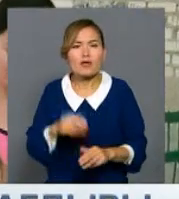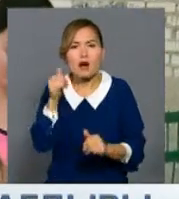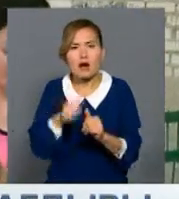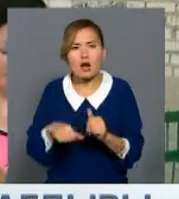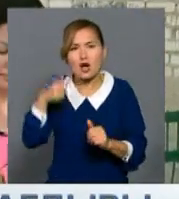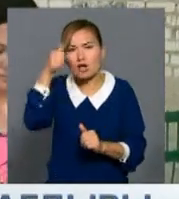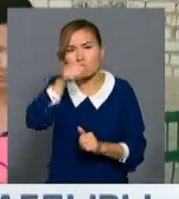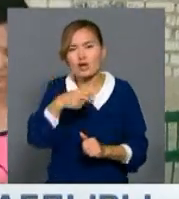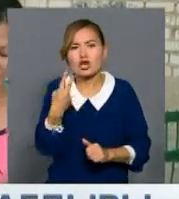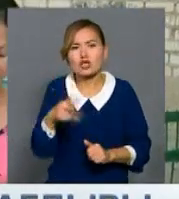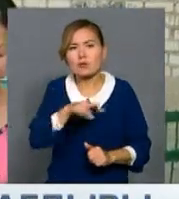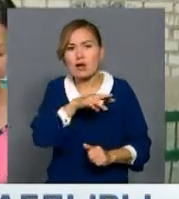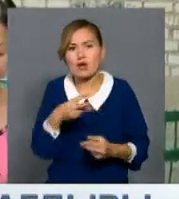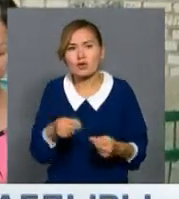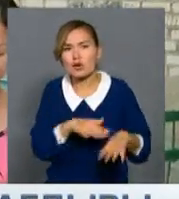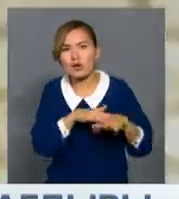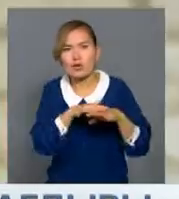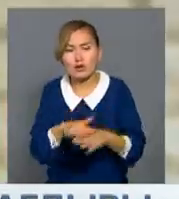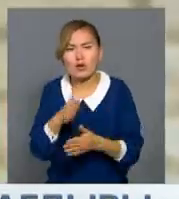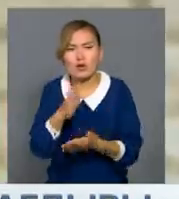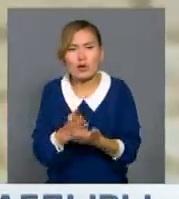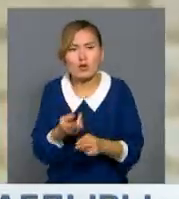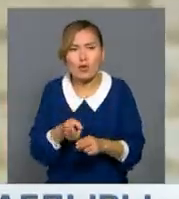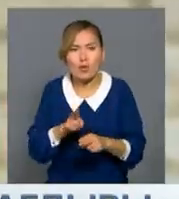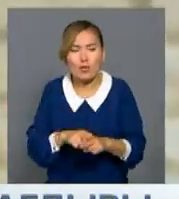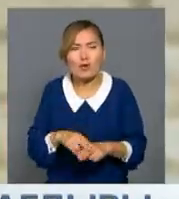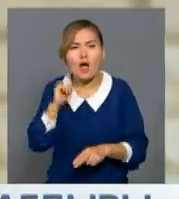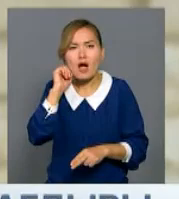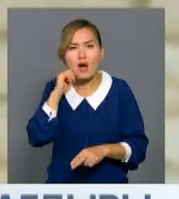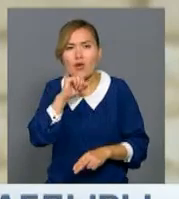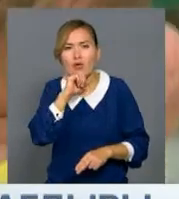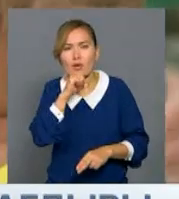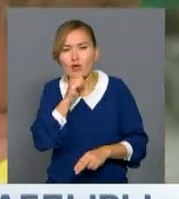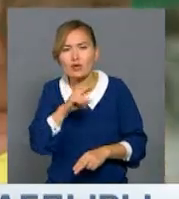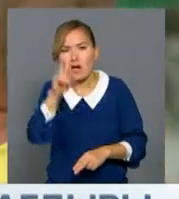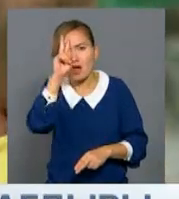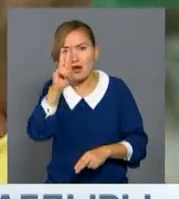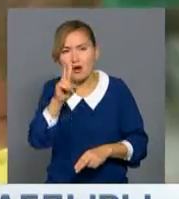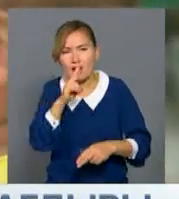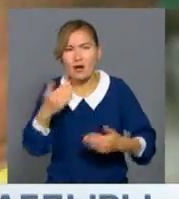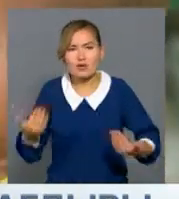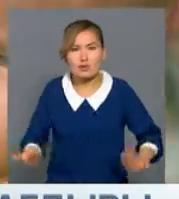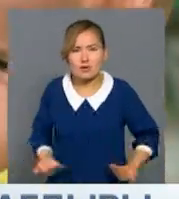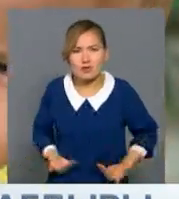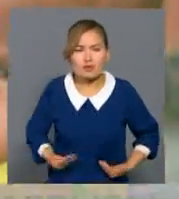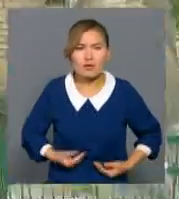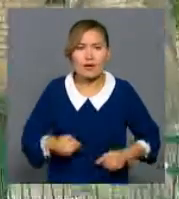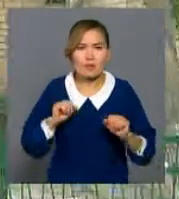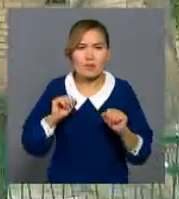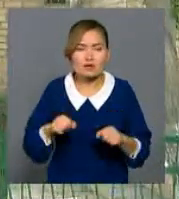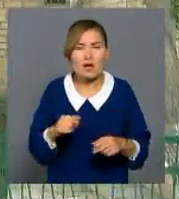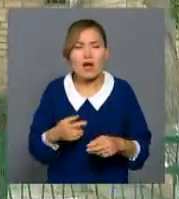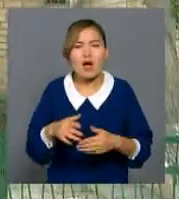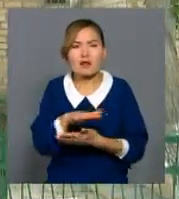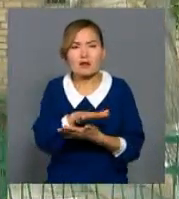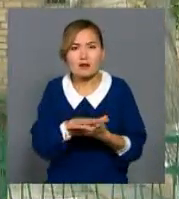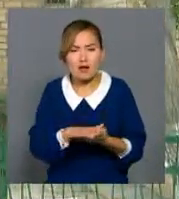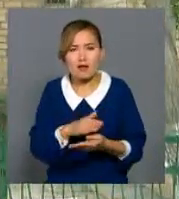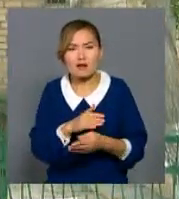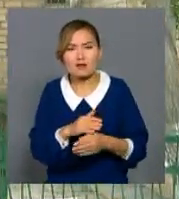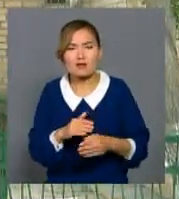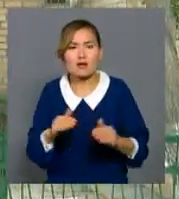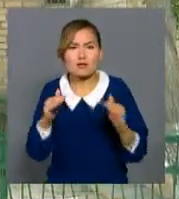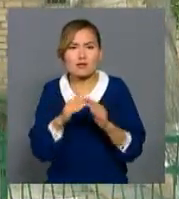20 миллион тенге бөлінеді. Шарасы жандар бұл жерді егі алтай аралығында пайналайды. Қамбар бекенің Қанатен Себаев, Руслан Айтманбетов,